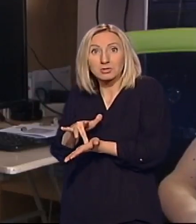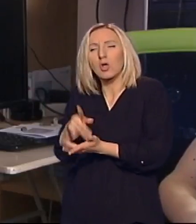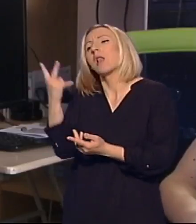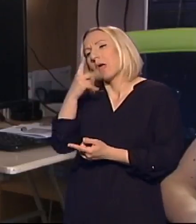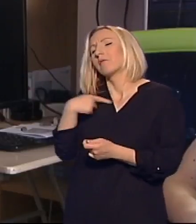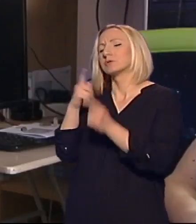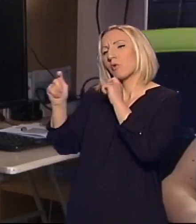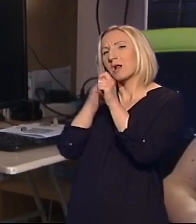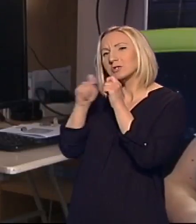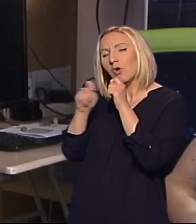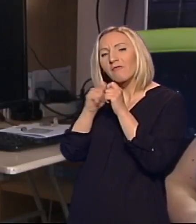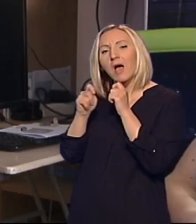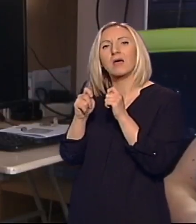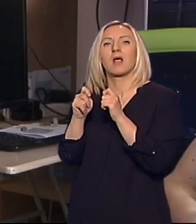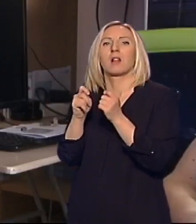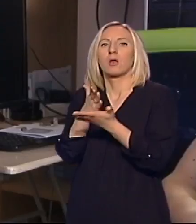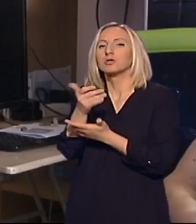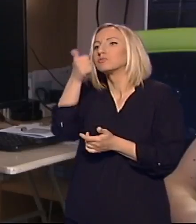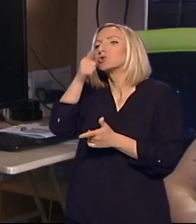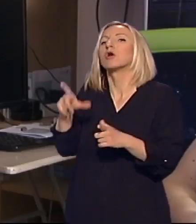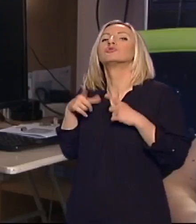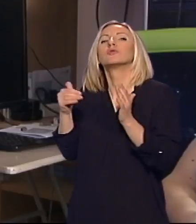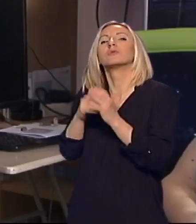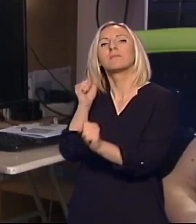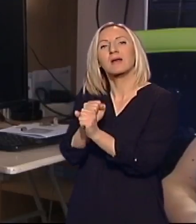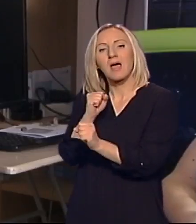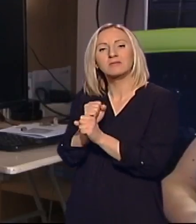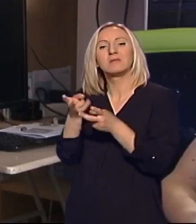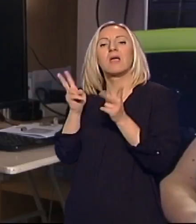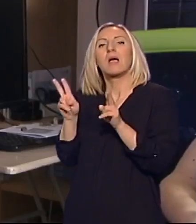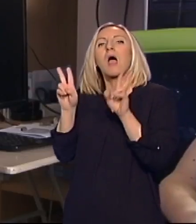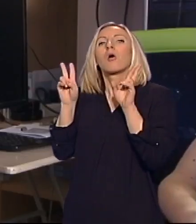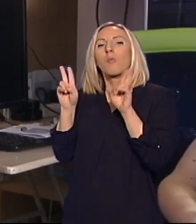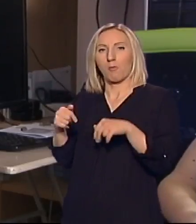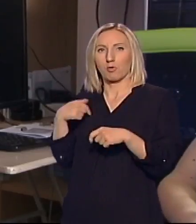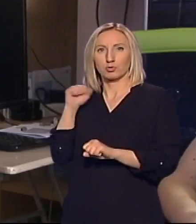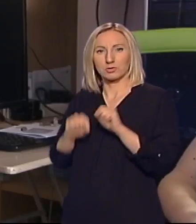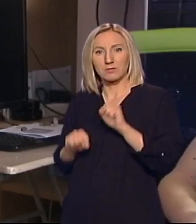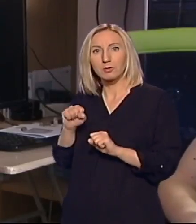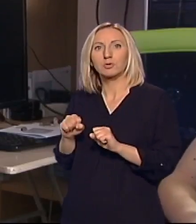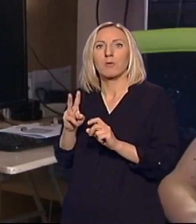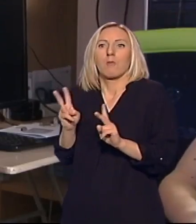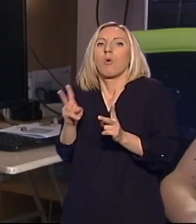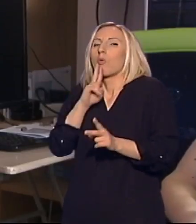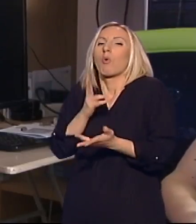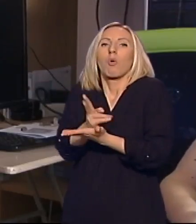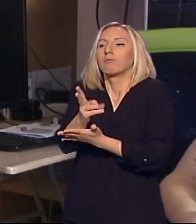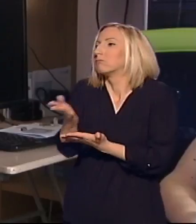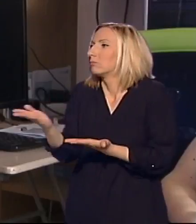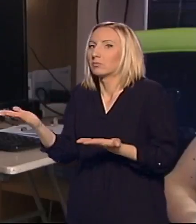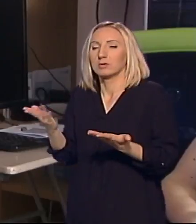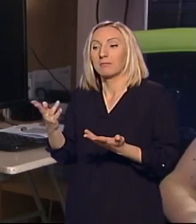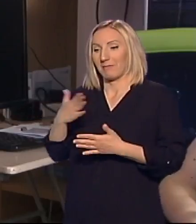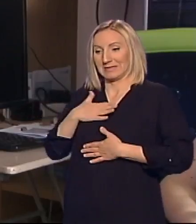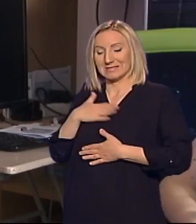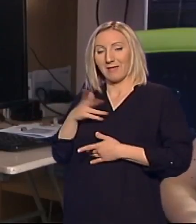smo razgovarali o nekim modalitetima, o nečemu šta u životu treba raditi, na koji način možda postupati, kojim putem krenuti, da bi sebi